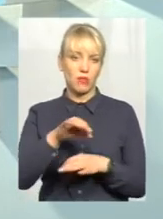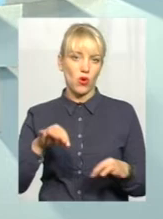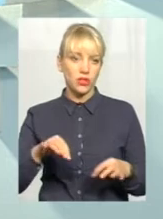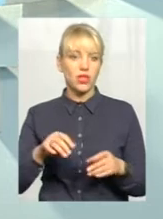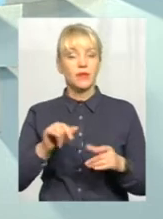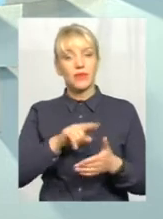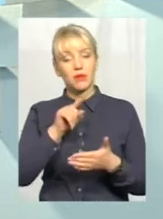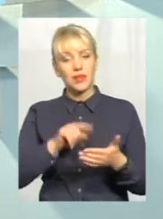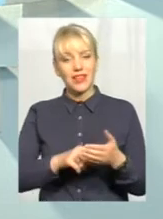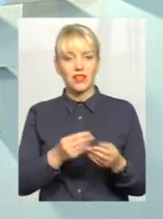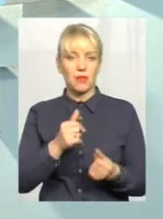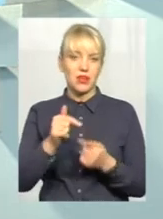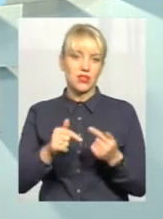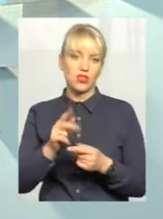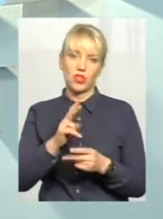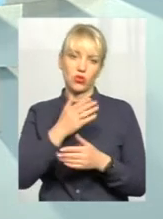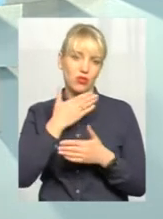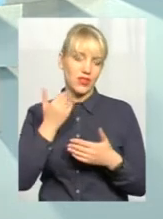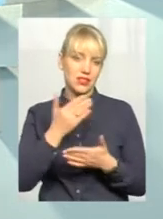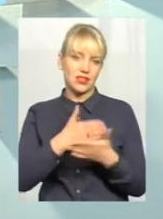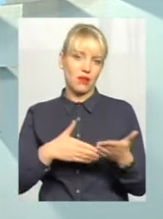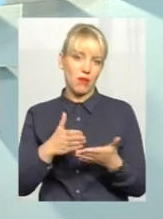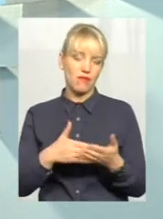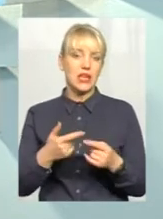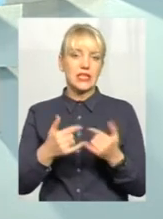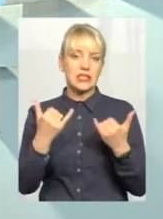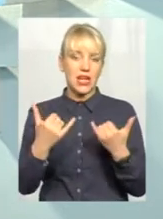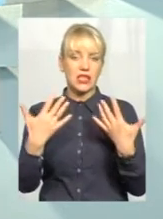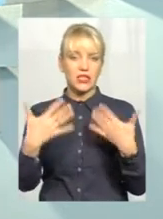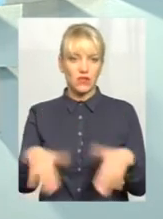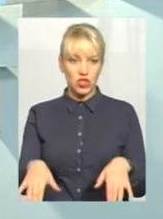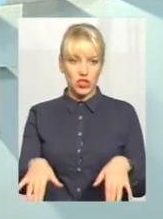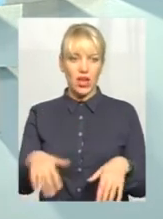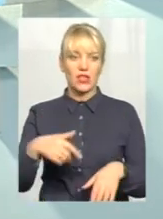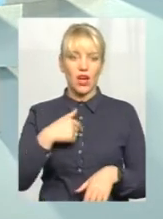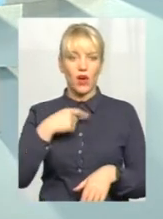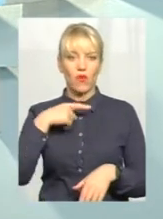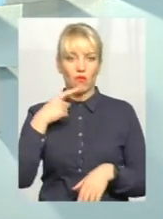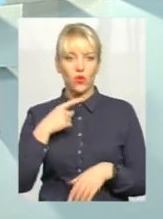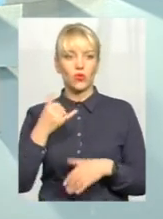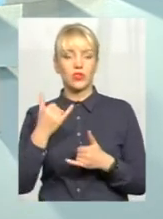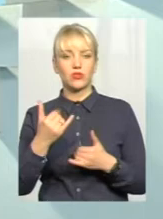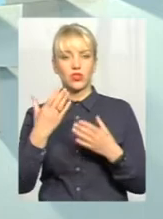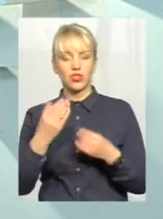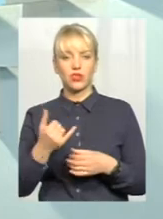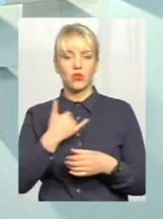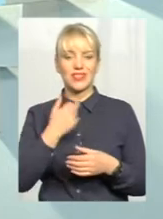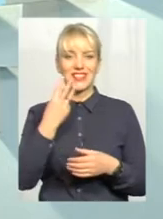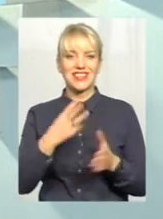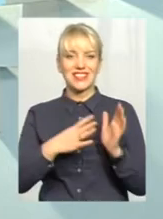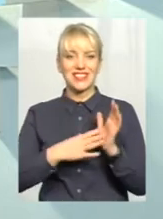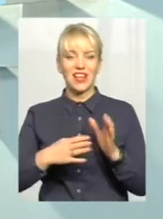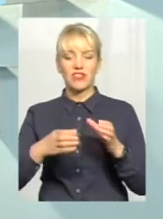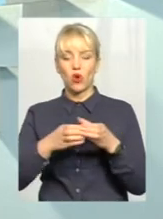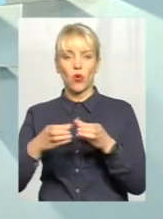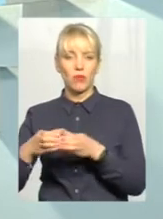питання менеджменту, його ніхто не снімав. Зараз, от зараз вже, я говорю, от зараз у на сьогодні 39 громад, і